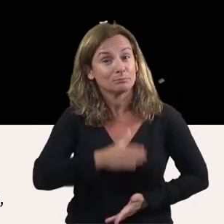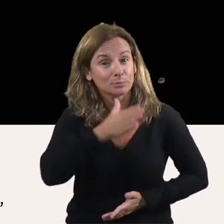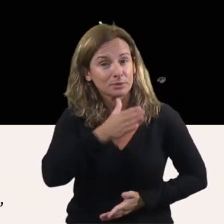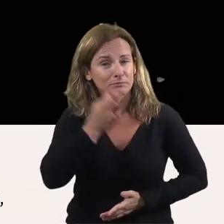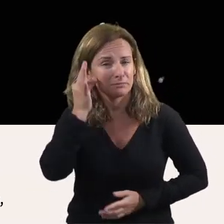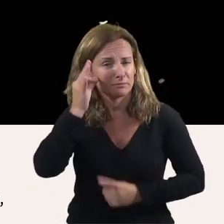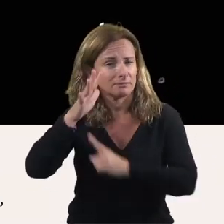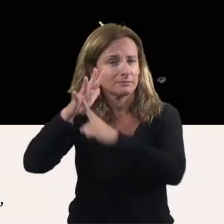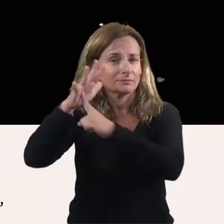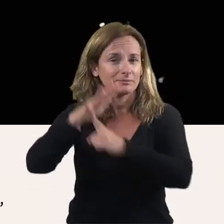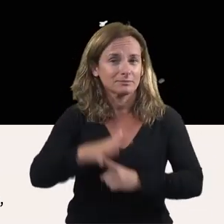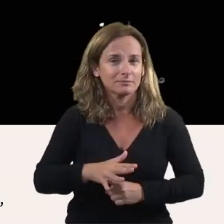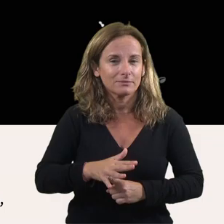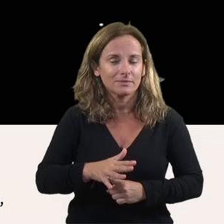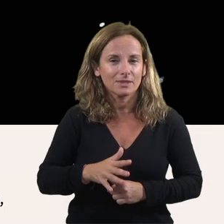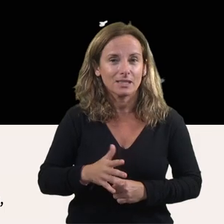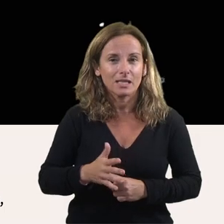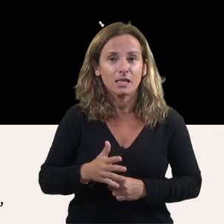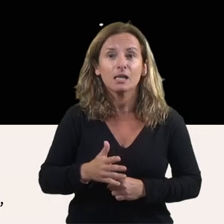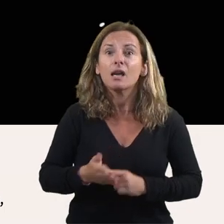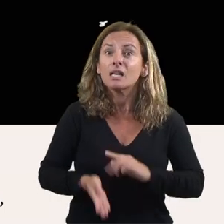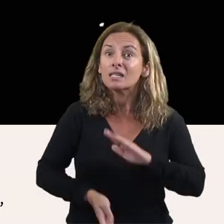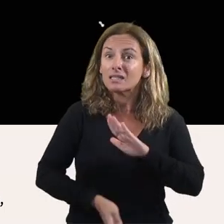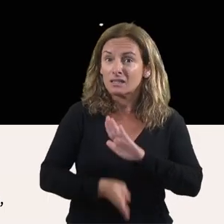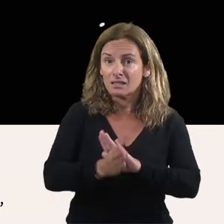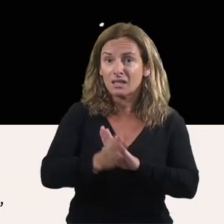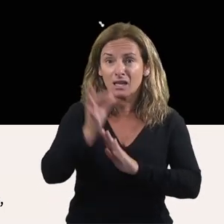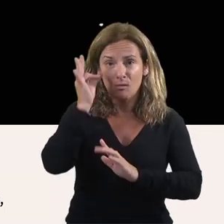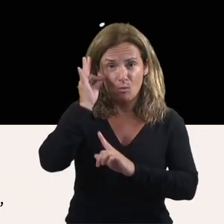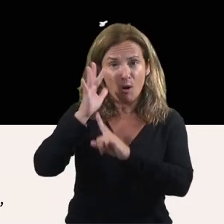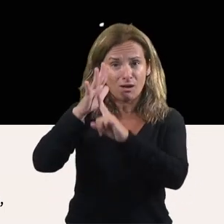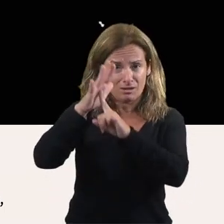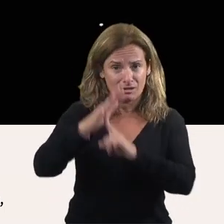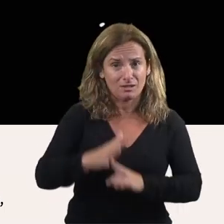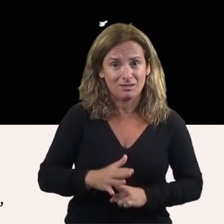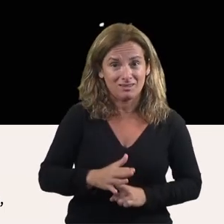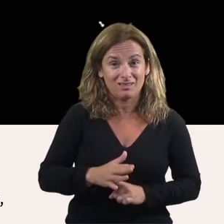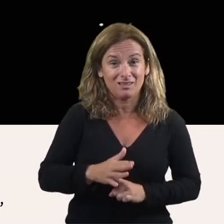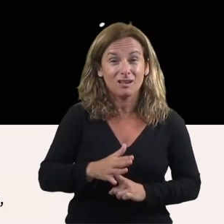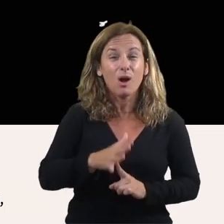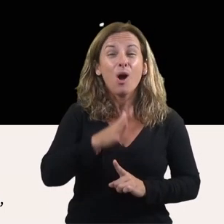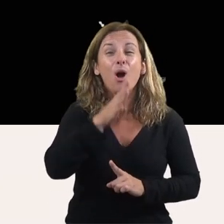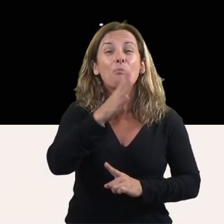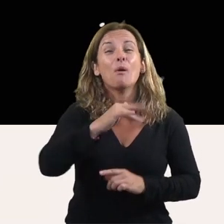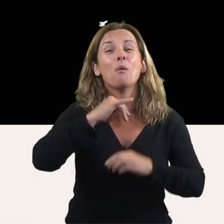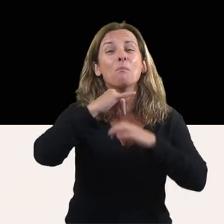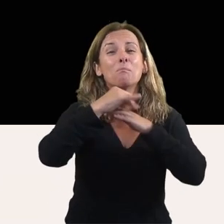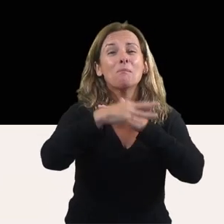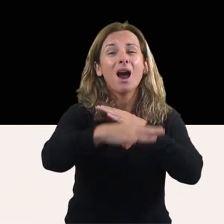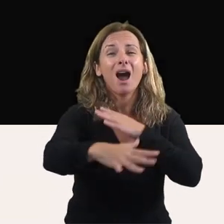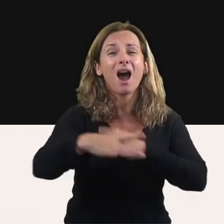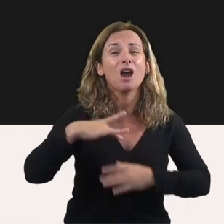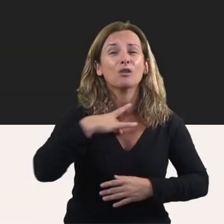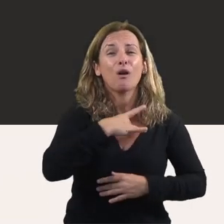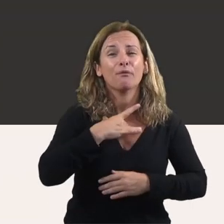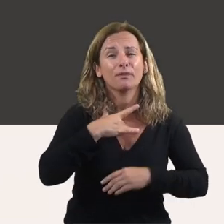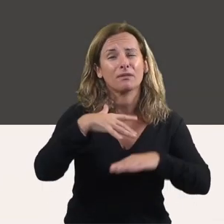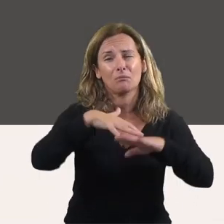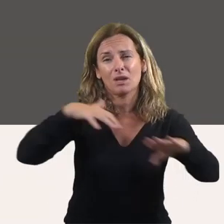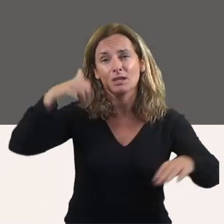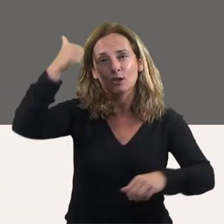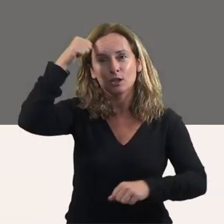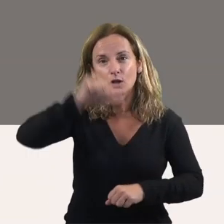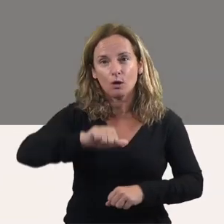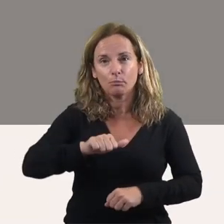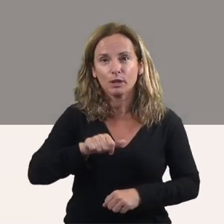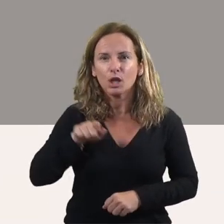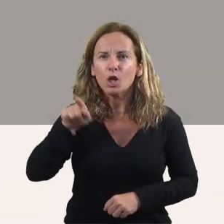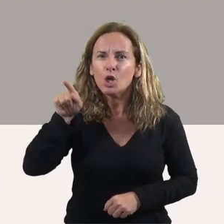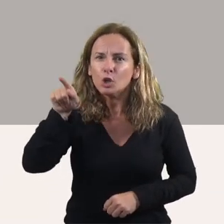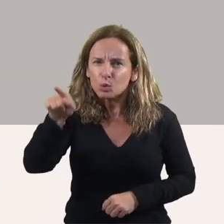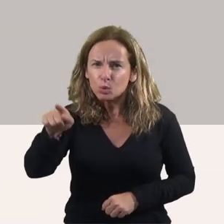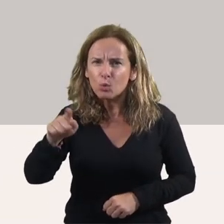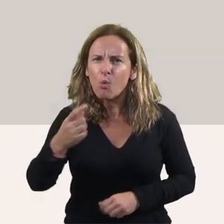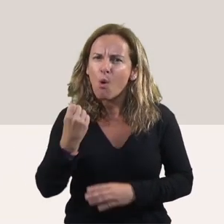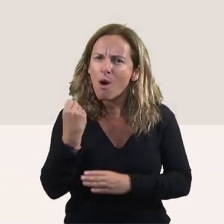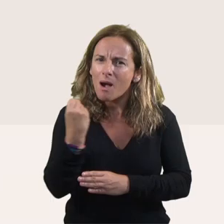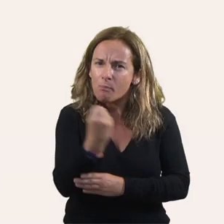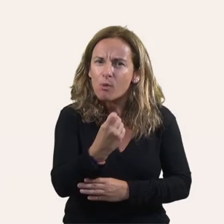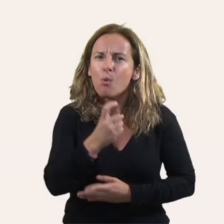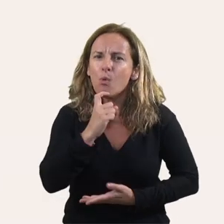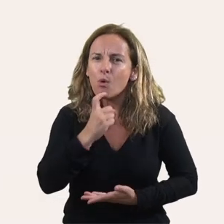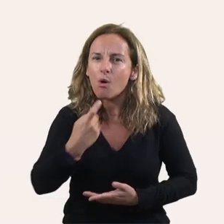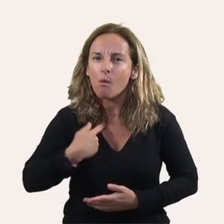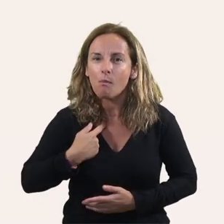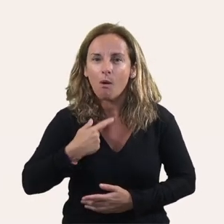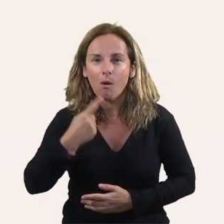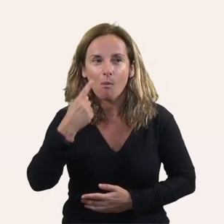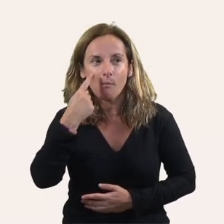És a les teves mans, reconeixer les discriminacions que han patit les dones i que encara pateixen per ser part de les diferents professions